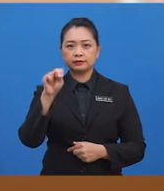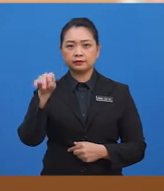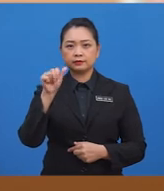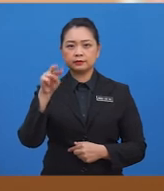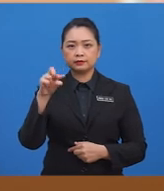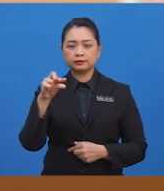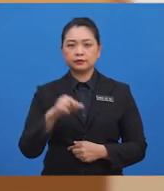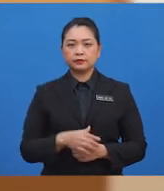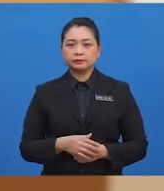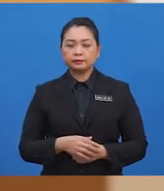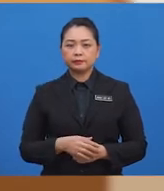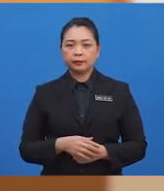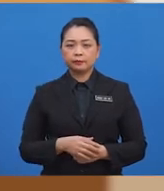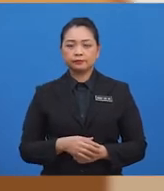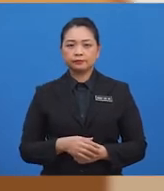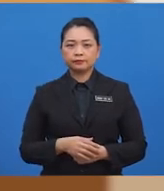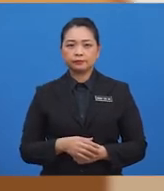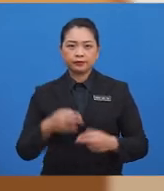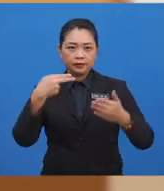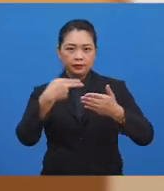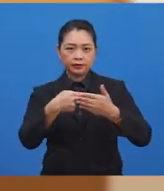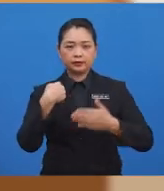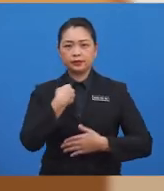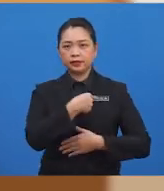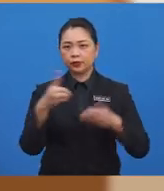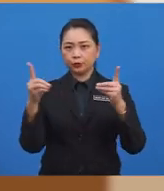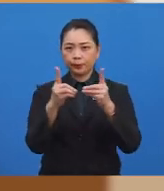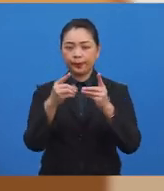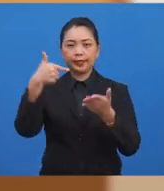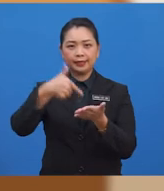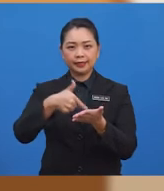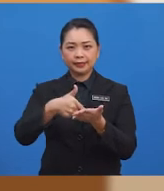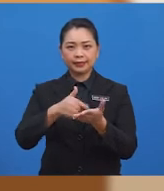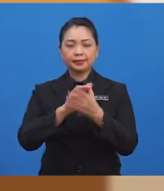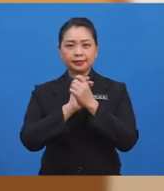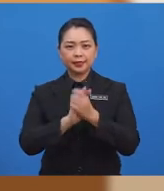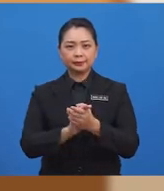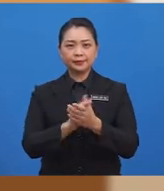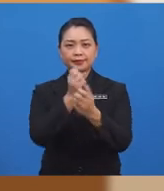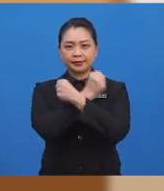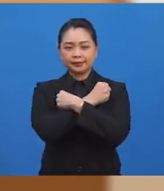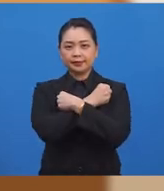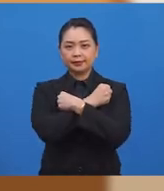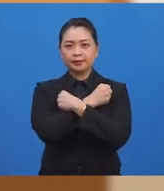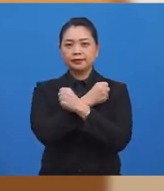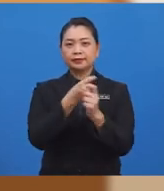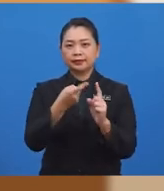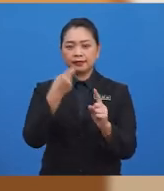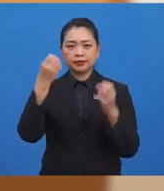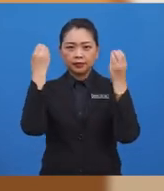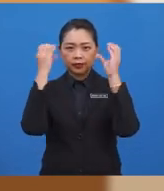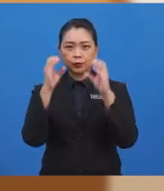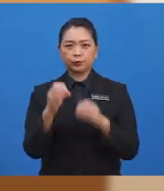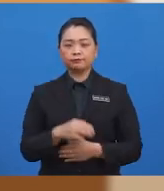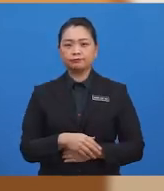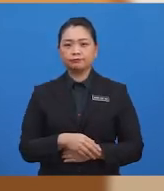serenjang. InsyaAllah, sehingga berjumpa lagi. Salam sayang dari cikgu sehari.